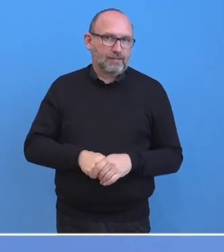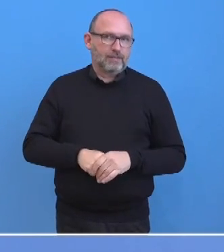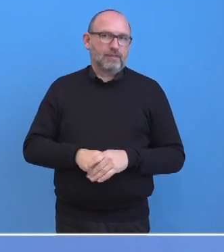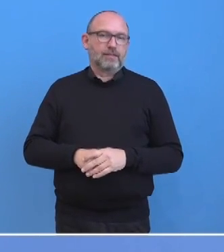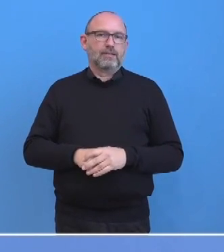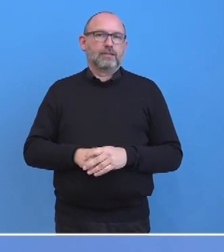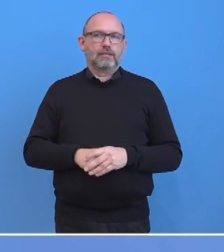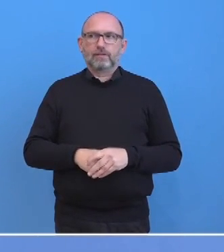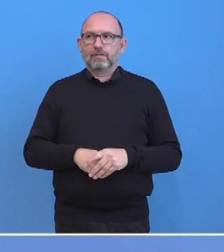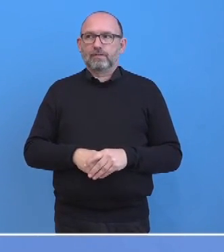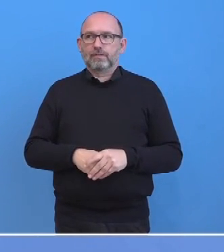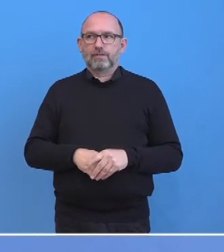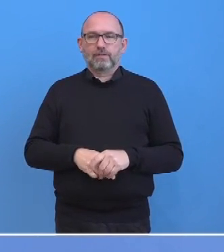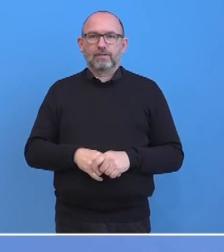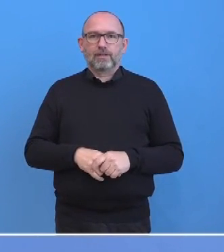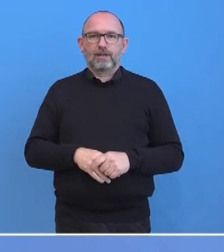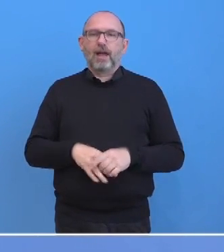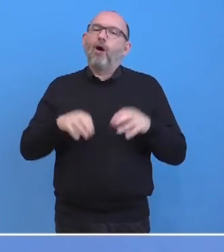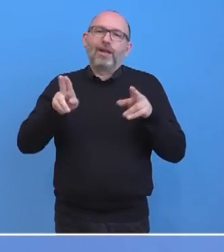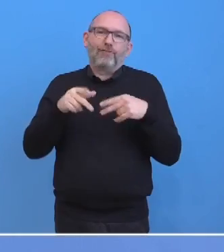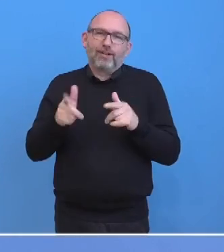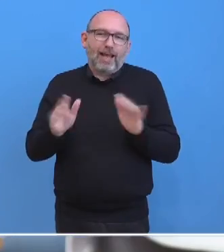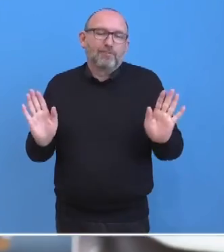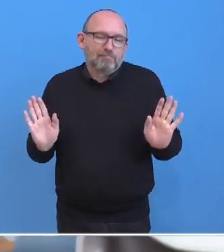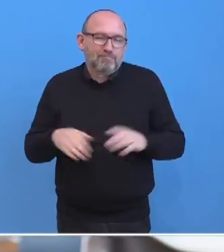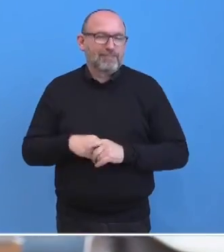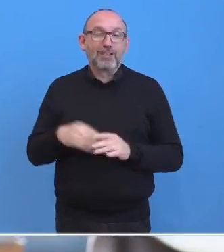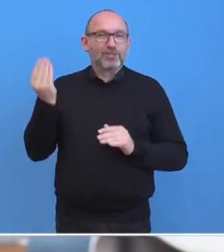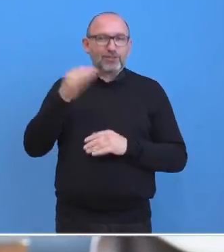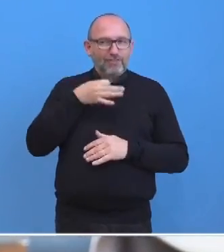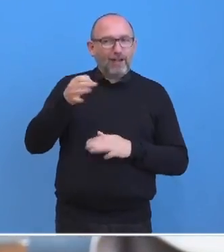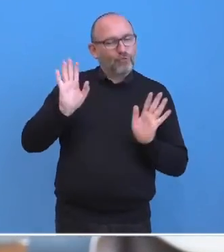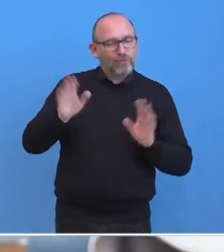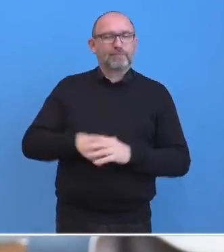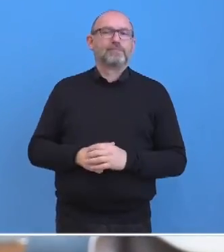Ich habe noch eine. Okay, danke. Zusatz, ja. Ich habe einen Zusatz.